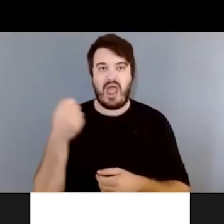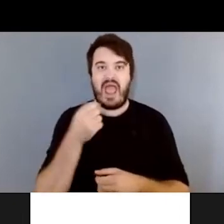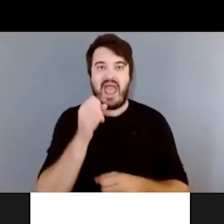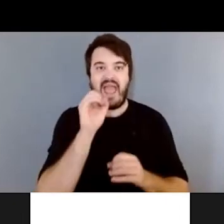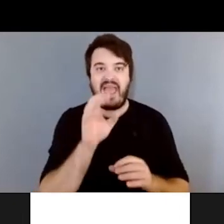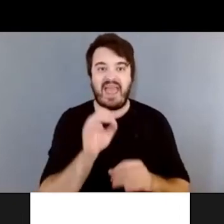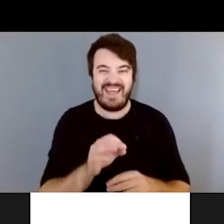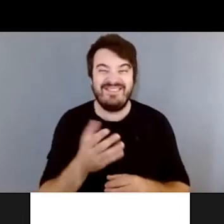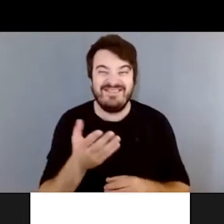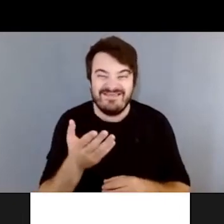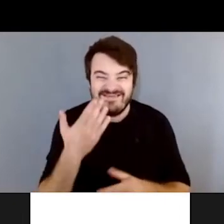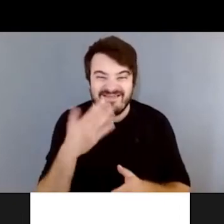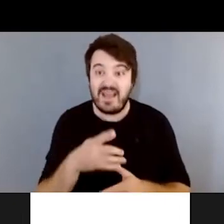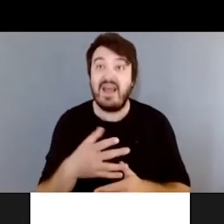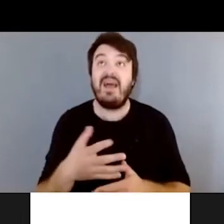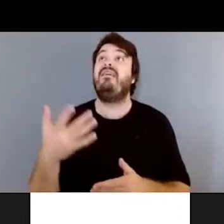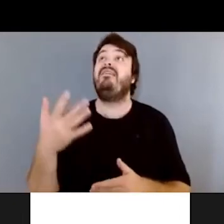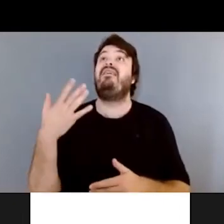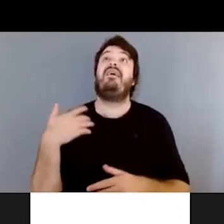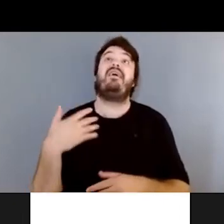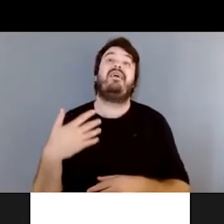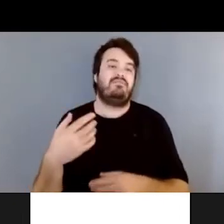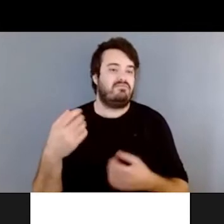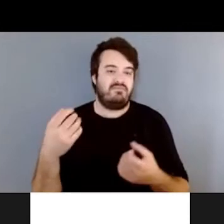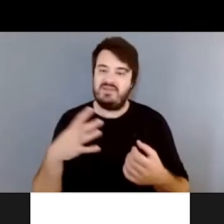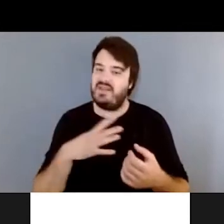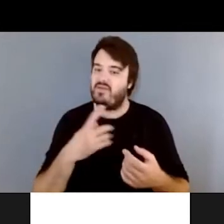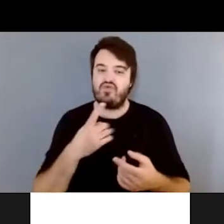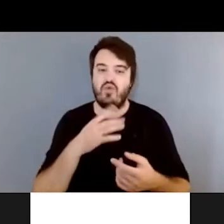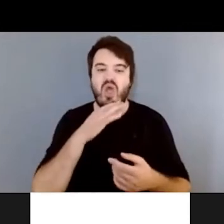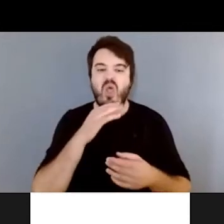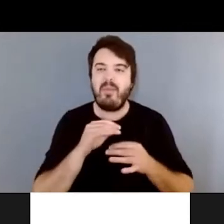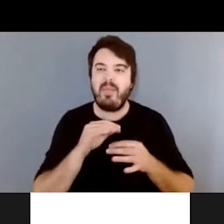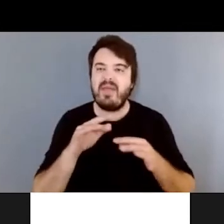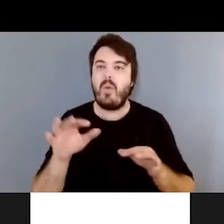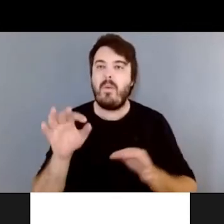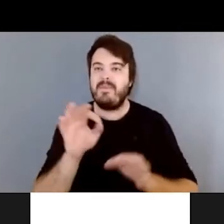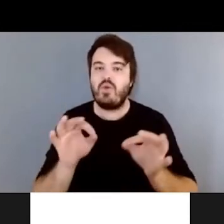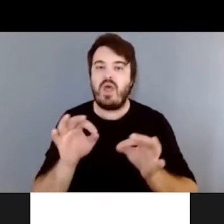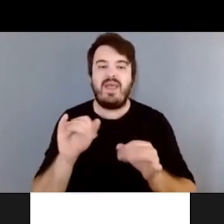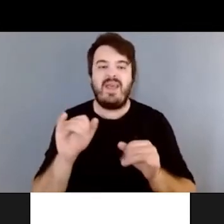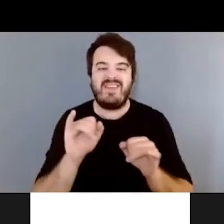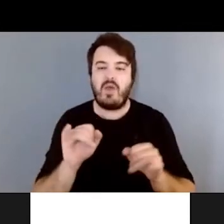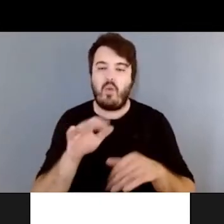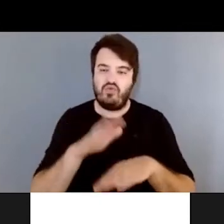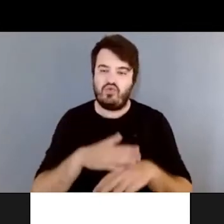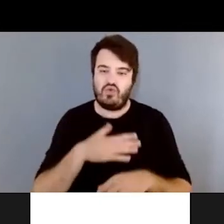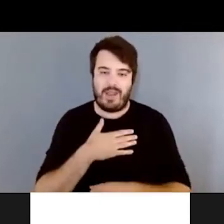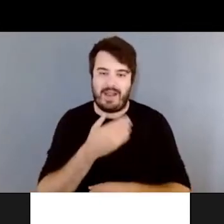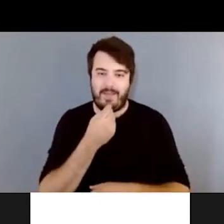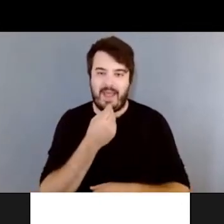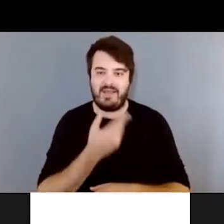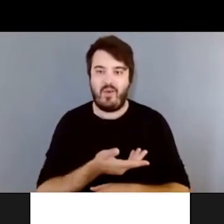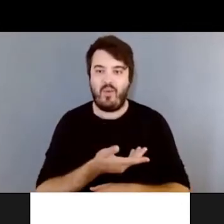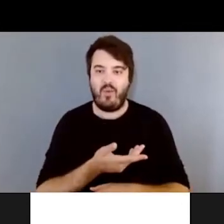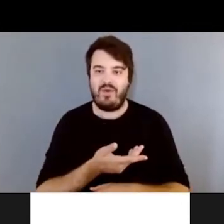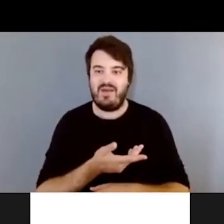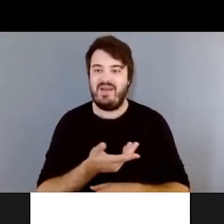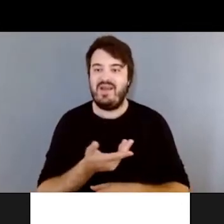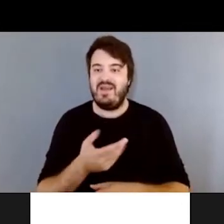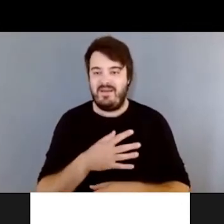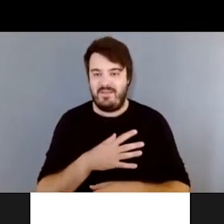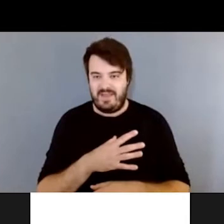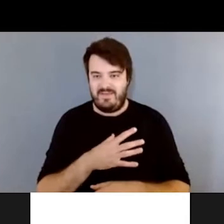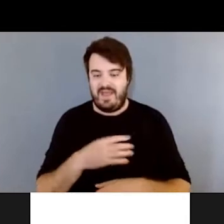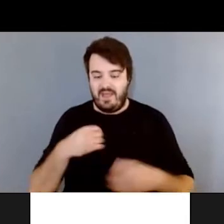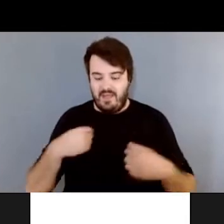il y toujours une certaine contamination microbienne dans notre alimentation. Puis, on a une